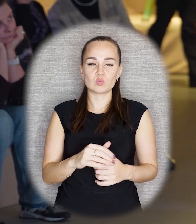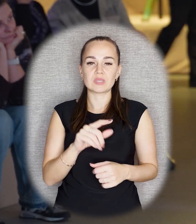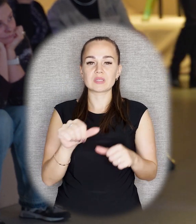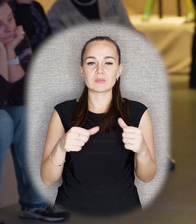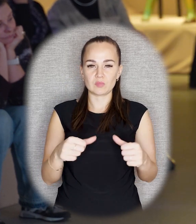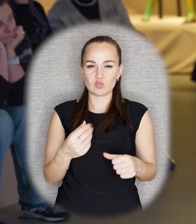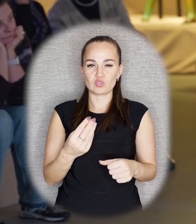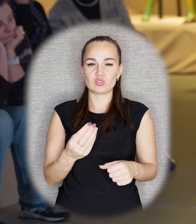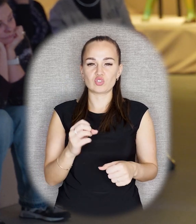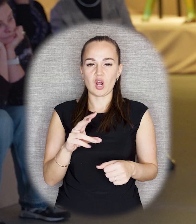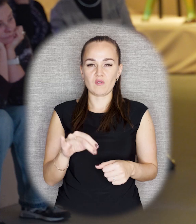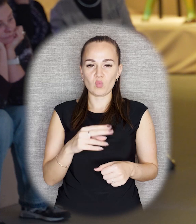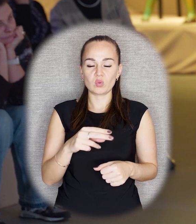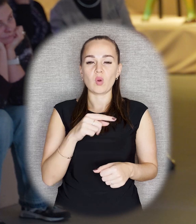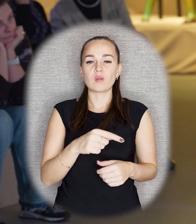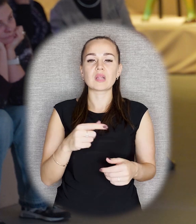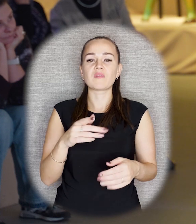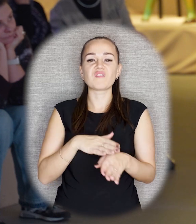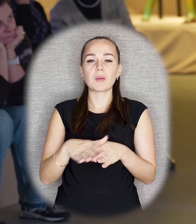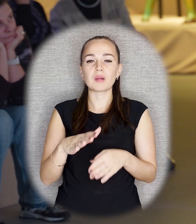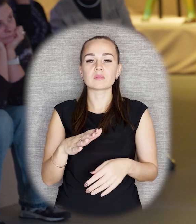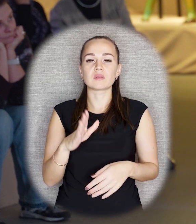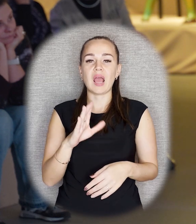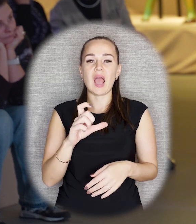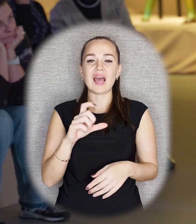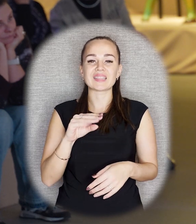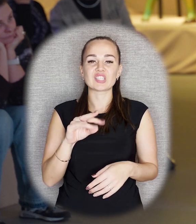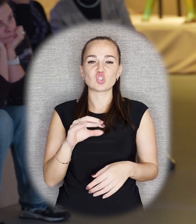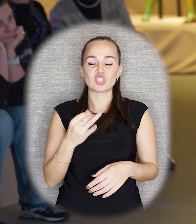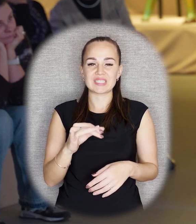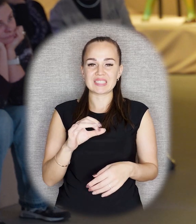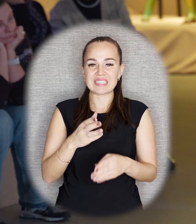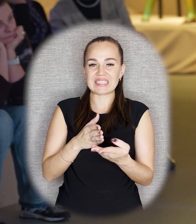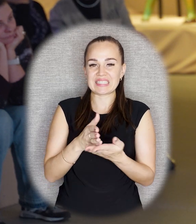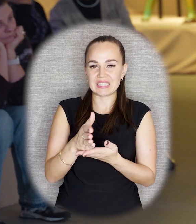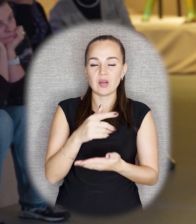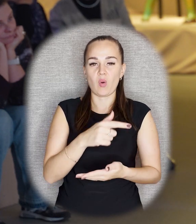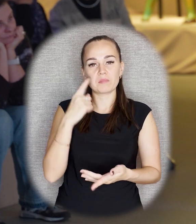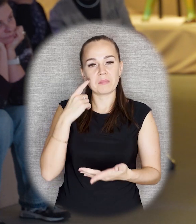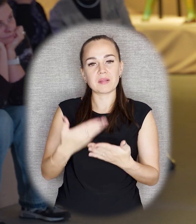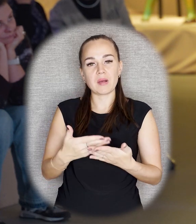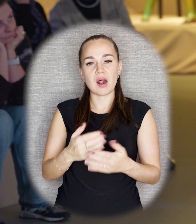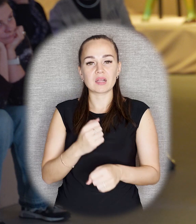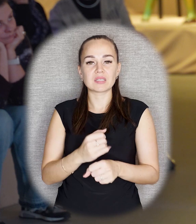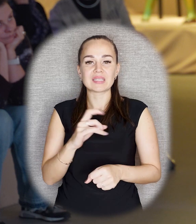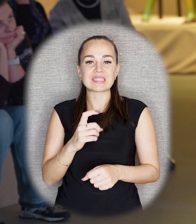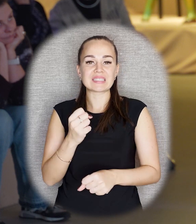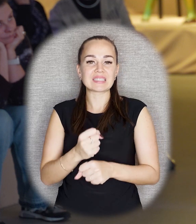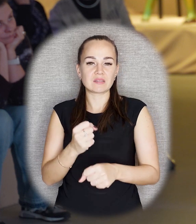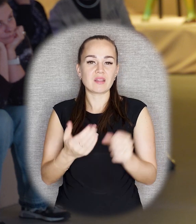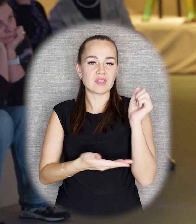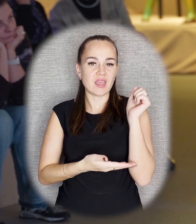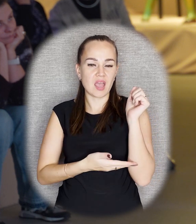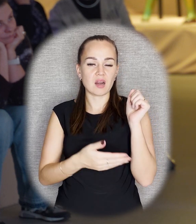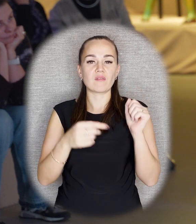О памятнике Бакунину. Эскиз этого памятника исполнен скульптором Шерудом. Памятник задуман в языческом стиле. Скульптор предполагал его